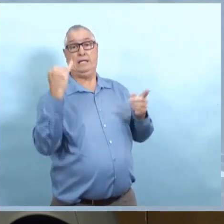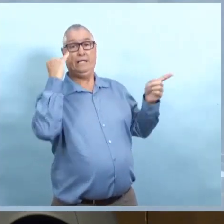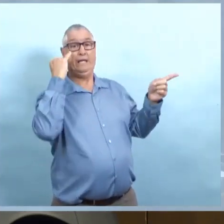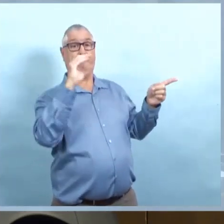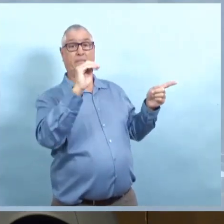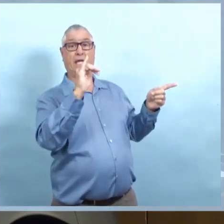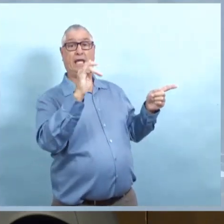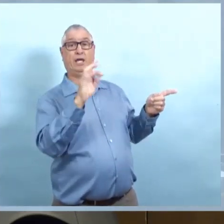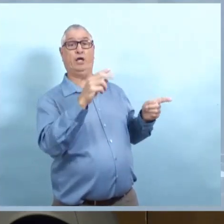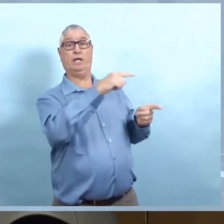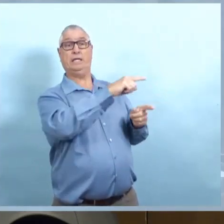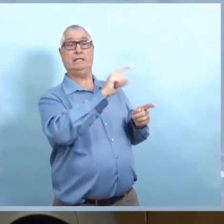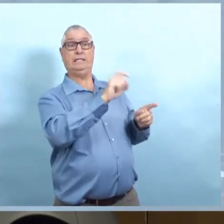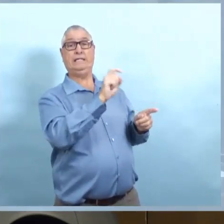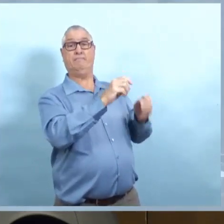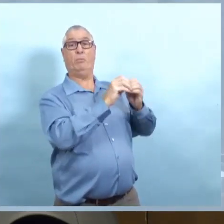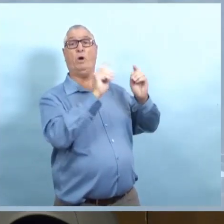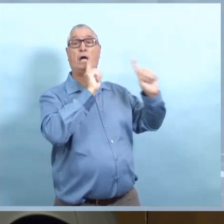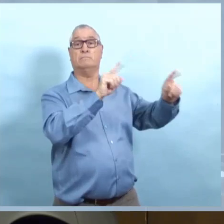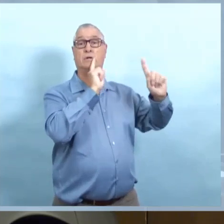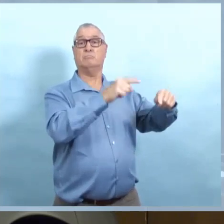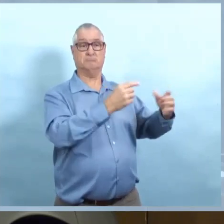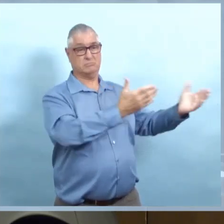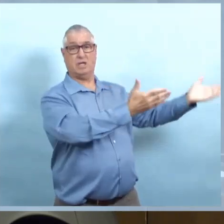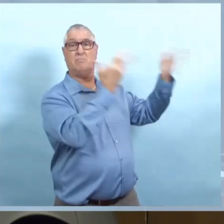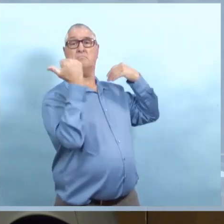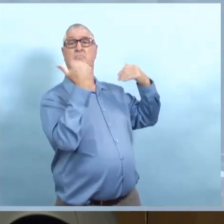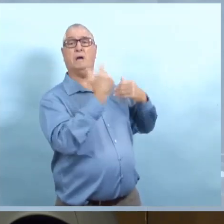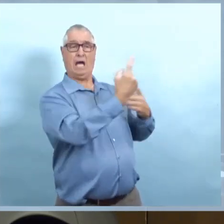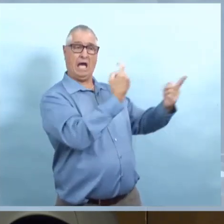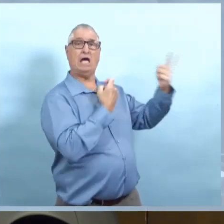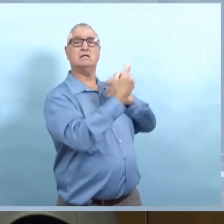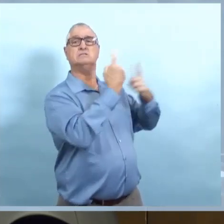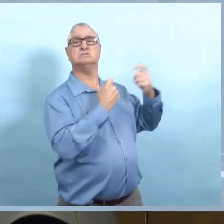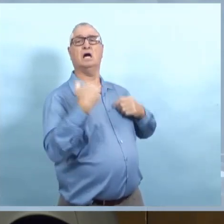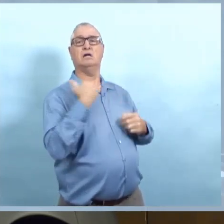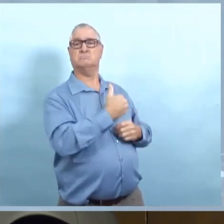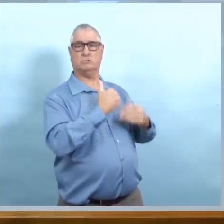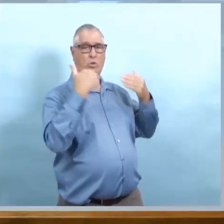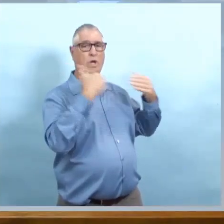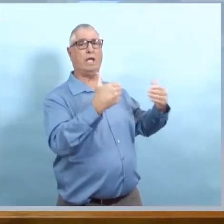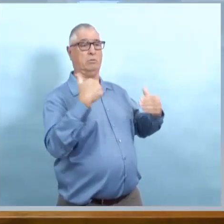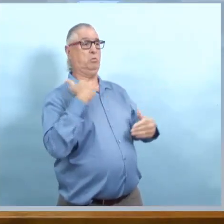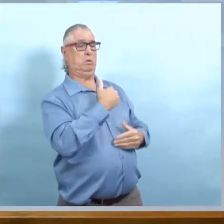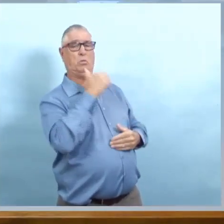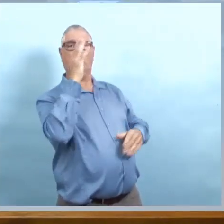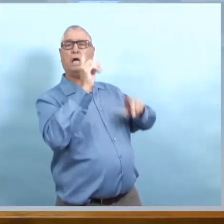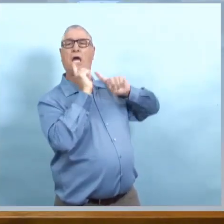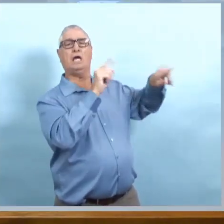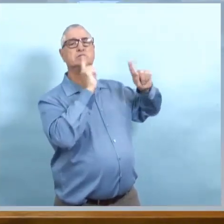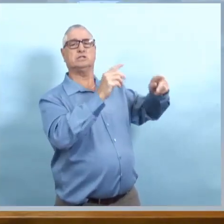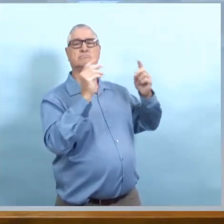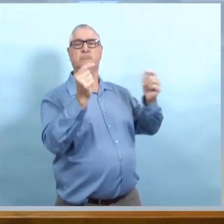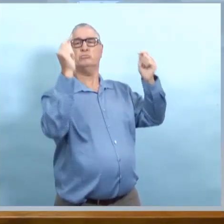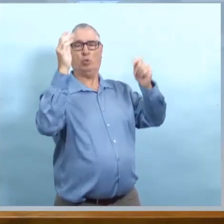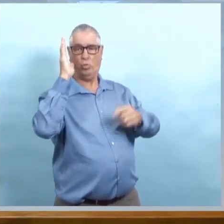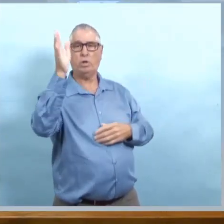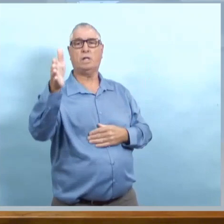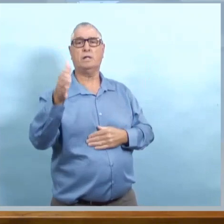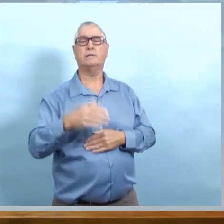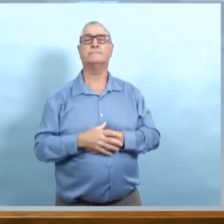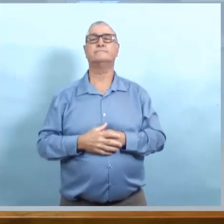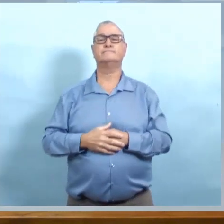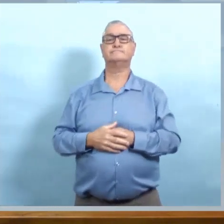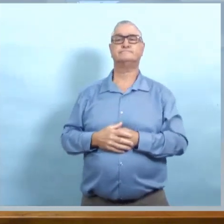efficacement pendant une pandémie? Je crois que les deux côtés du gouvernement communiquent comptuellement. Si le maire a des